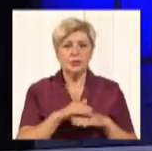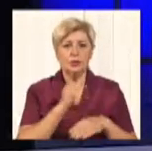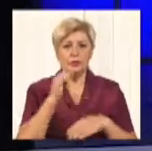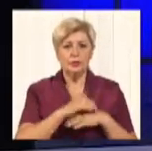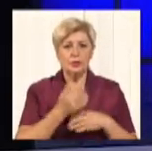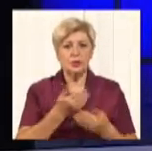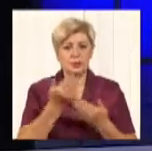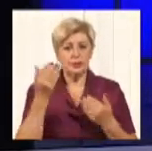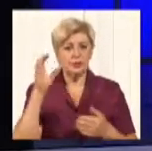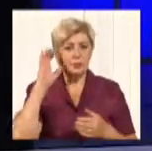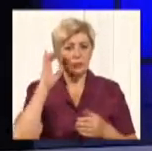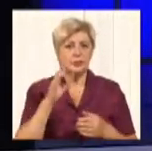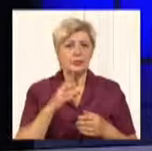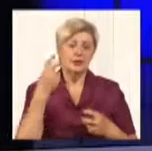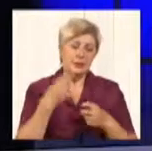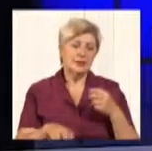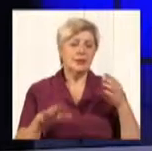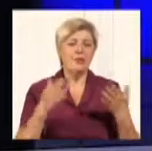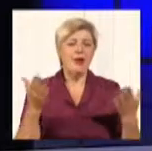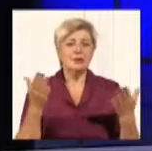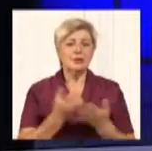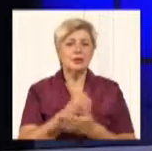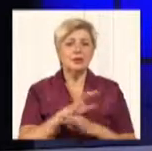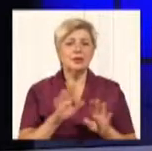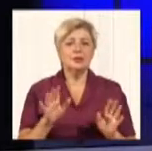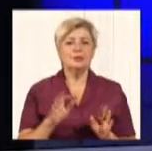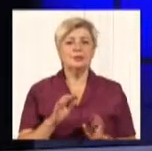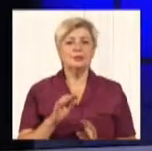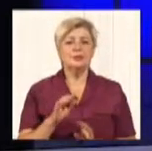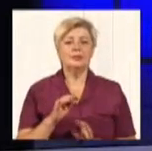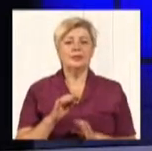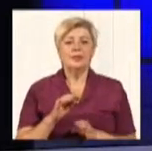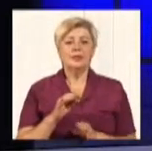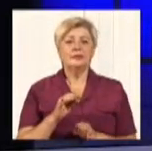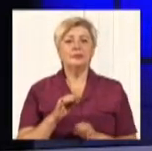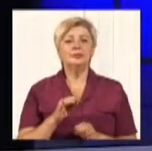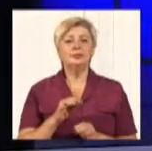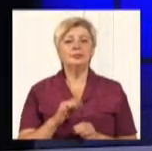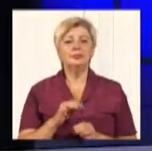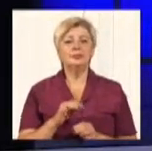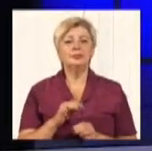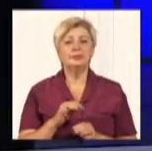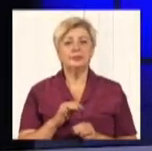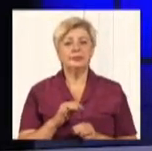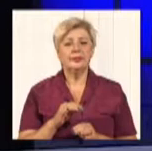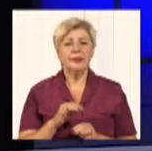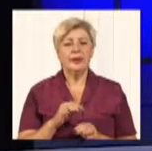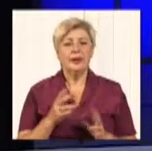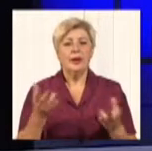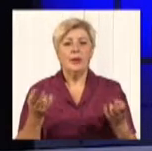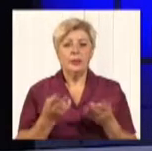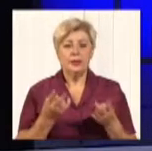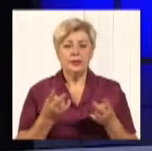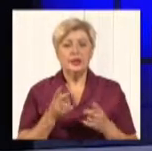вас слухаємо. Ви бачите, зірвався щось, так, ви бачите, із телефонним мережею, так, що сталося. Потрібен